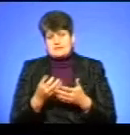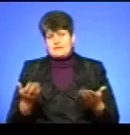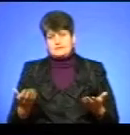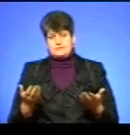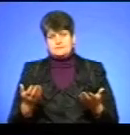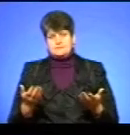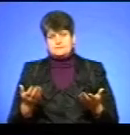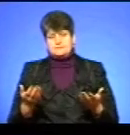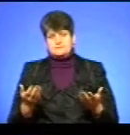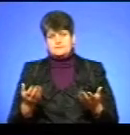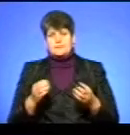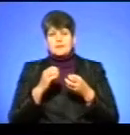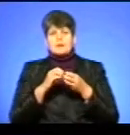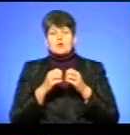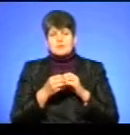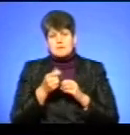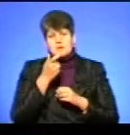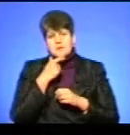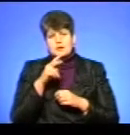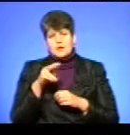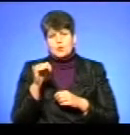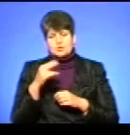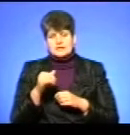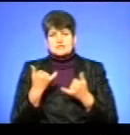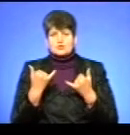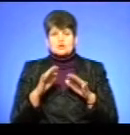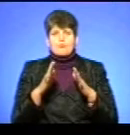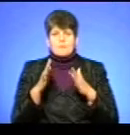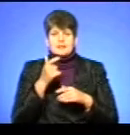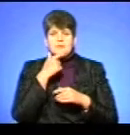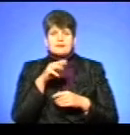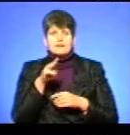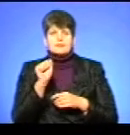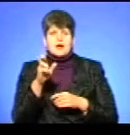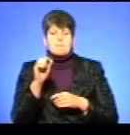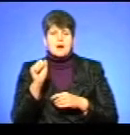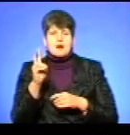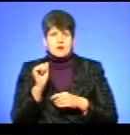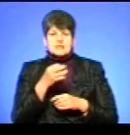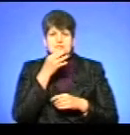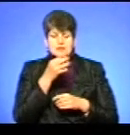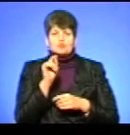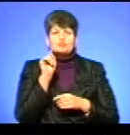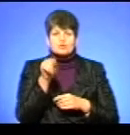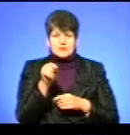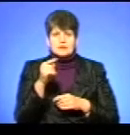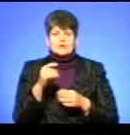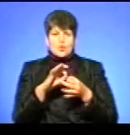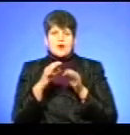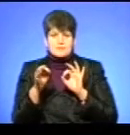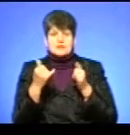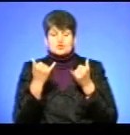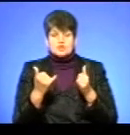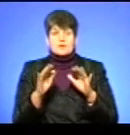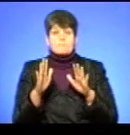пані Людак, вона визагна. На сьогоднішній момент цей пан Табака, я скажу вам тоді таку репліку. На